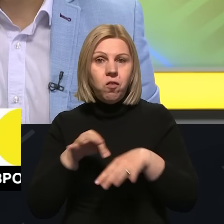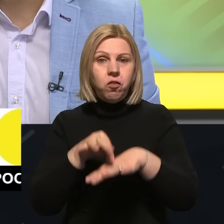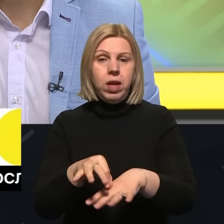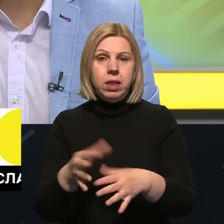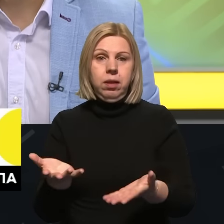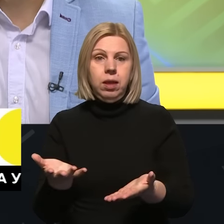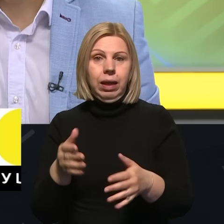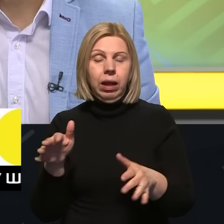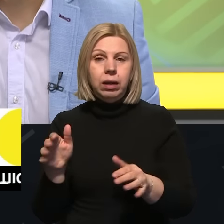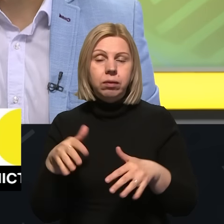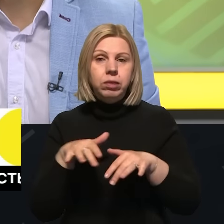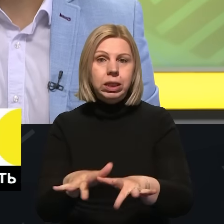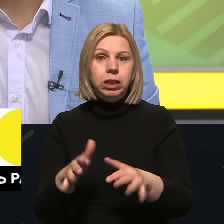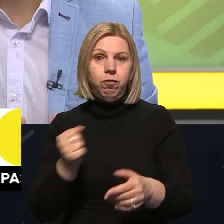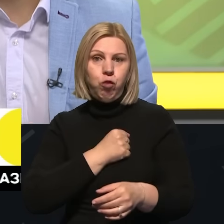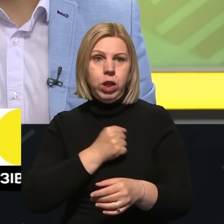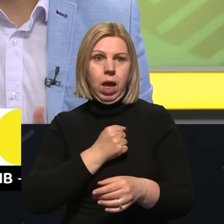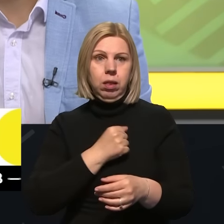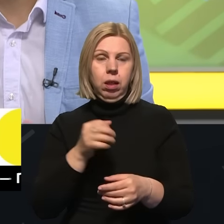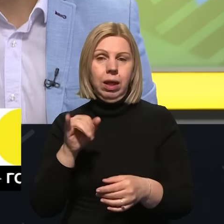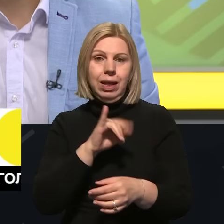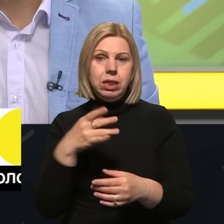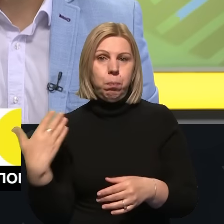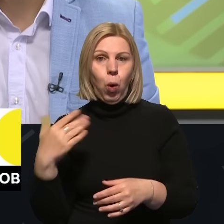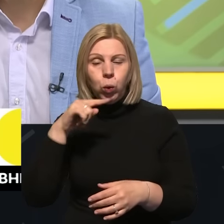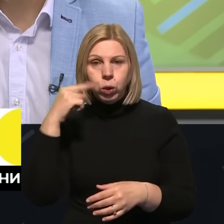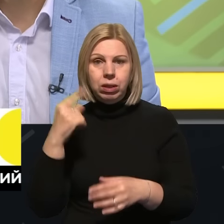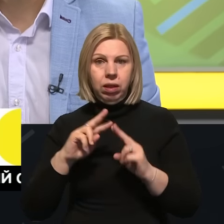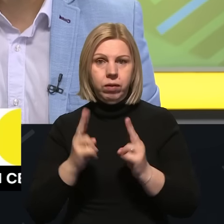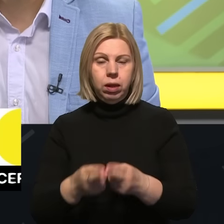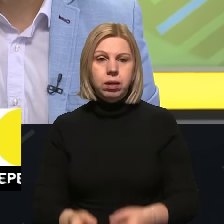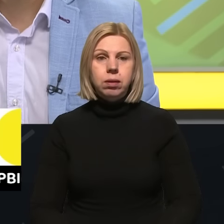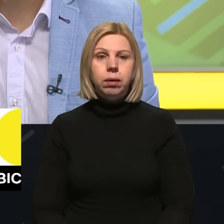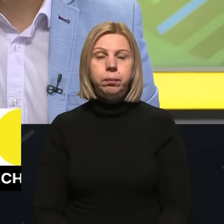дій воєнних і з боку Російської Федерації?